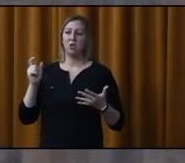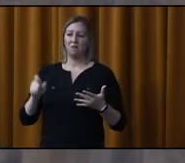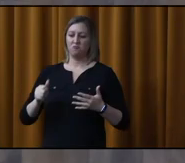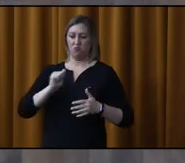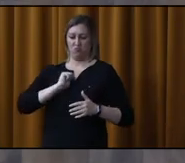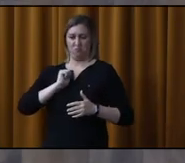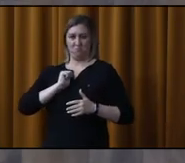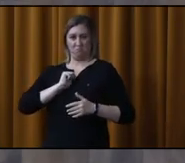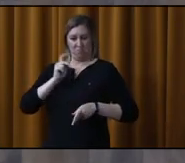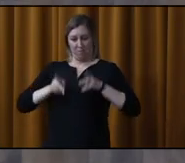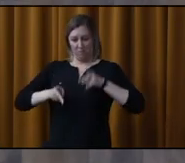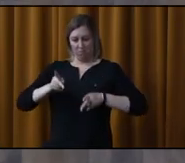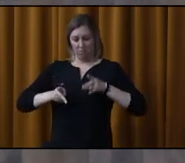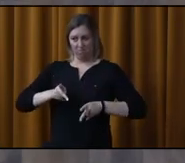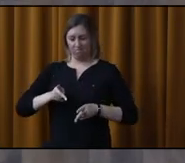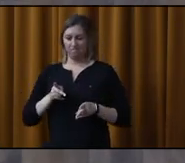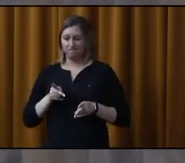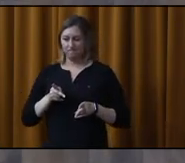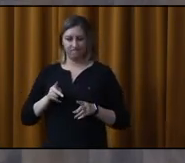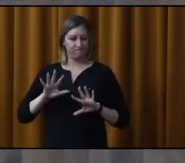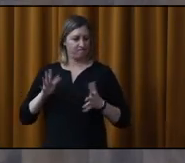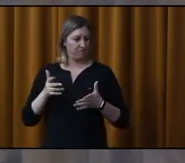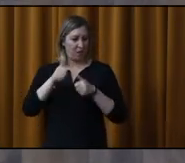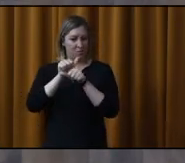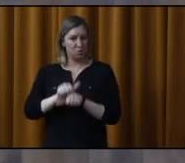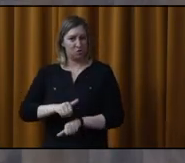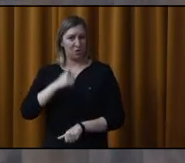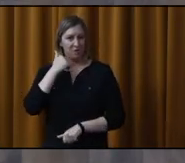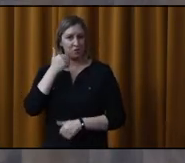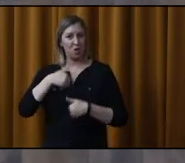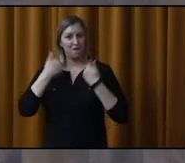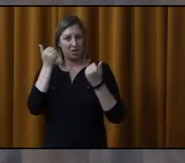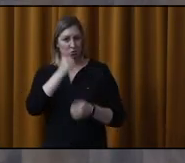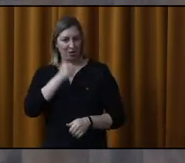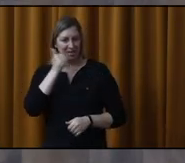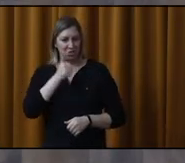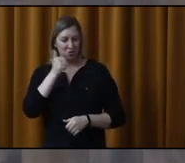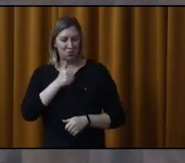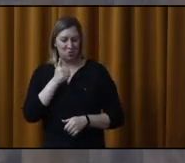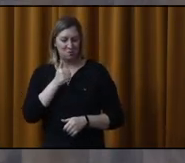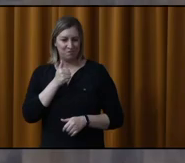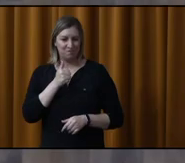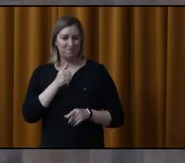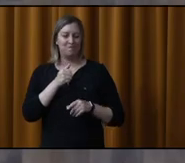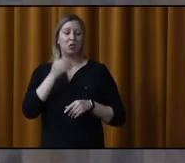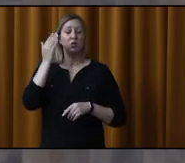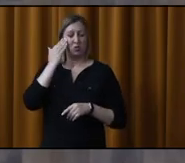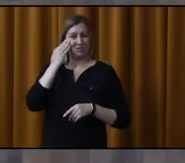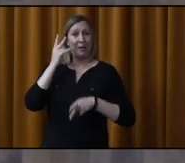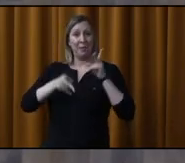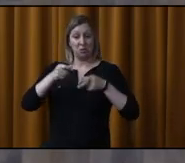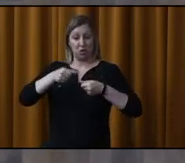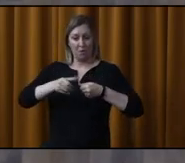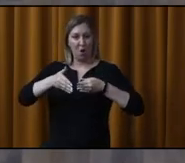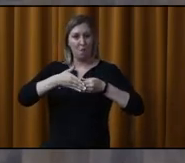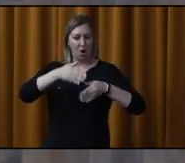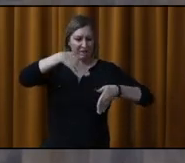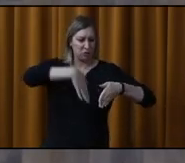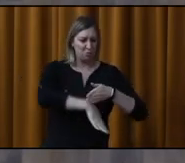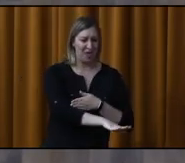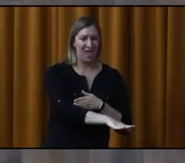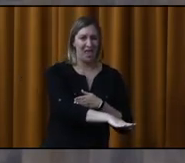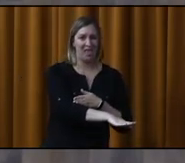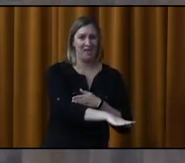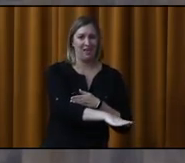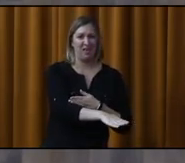consommation, il n'en demeure pas moins que nos citoyens vivant à proximité de cette zone n'ont pas à être pénalisés par les odeurs